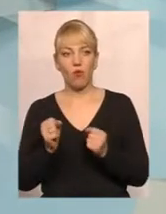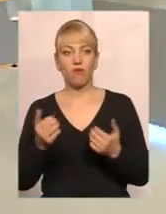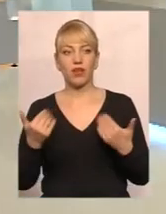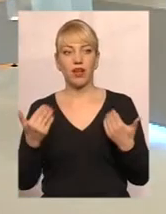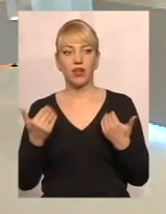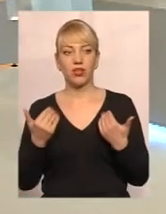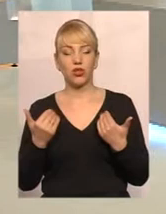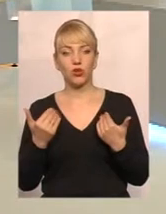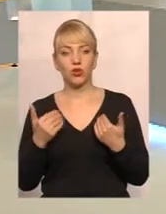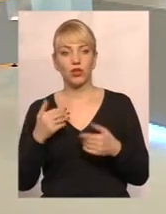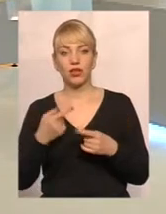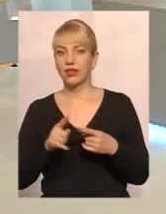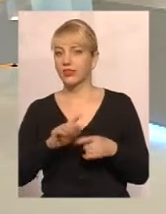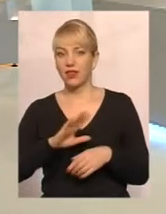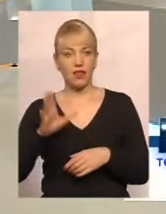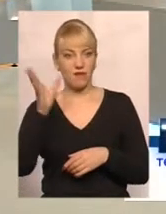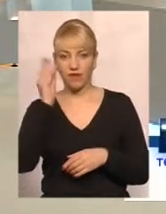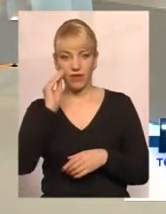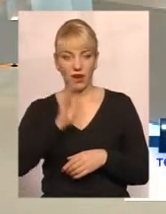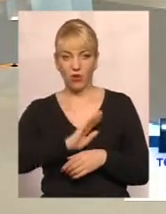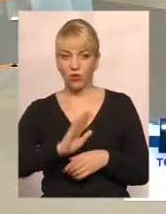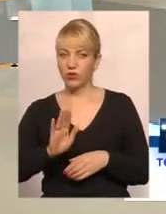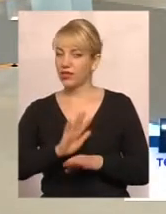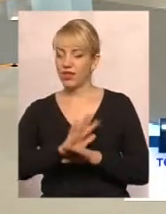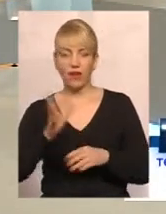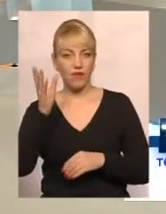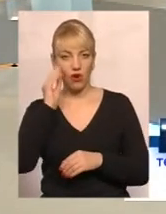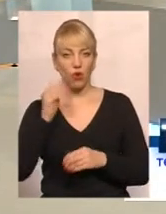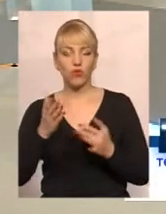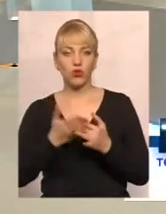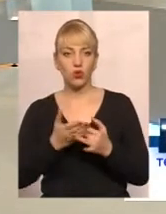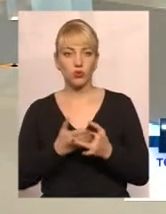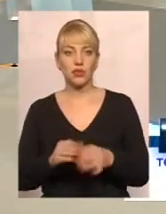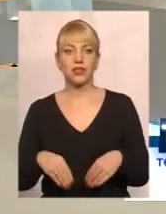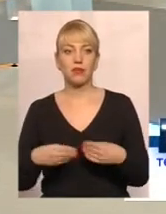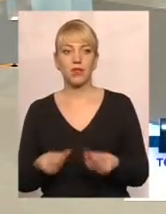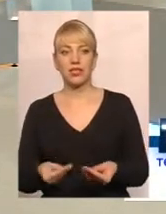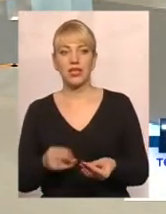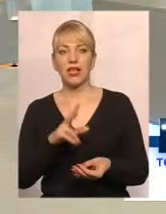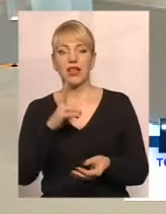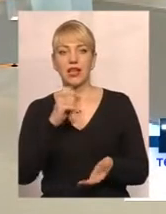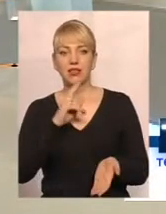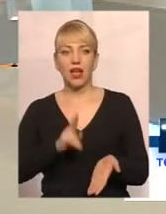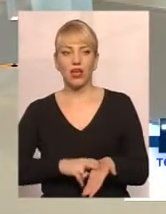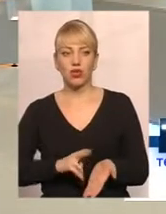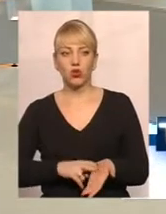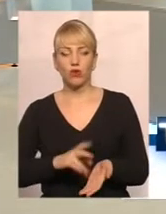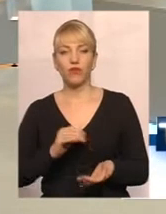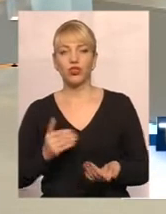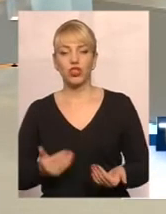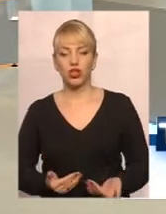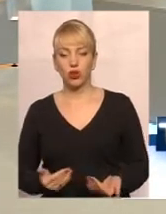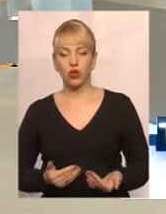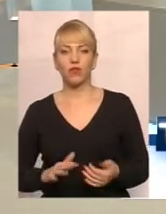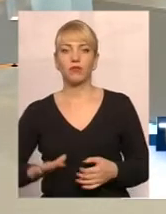то це не враховується, Не враховується. Субсидія призначається на зареєстрованих в житловому приміщенні